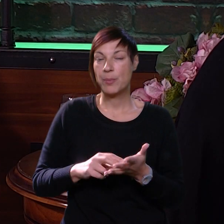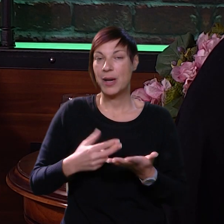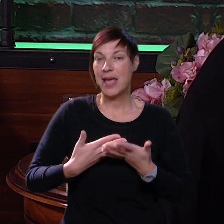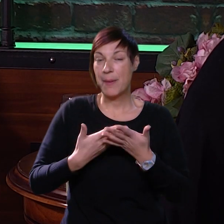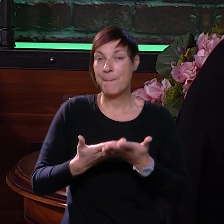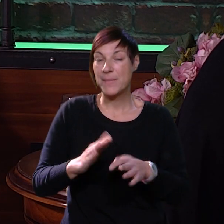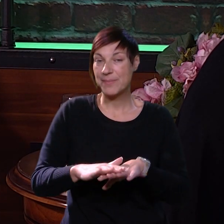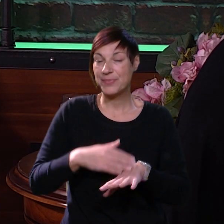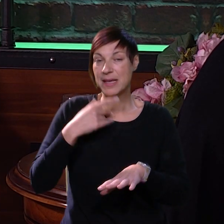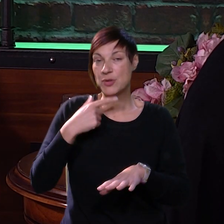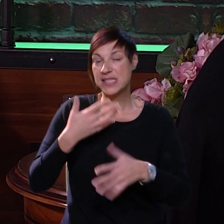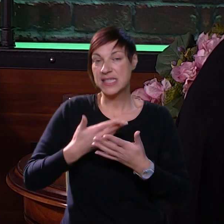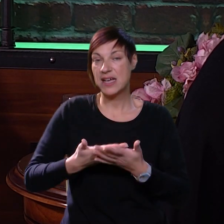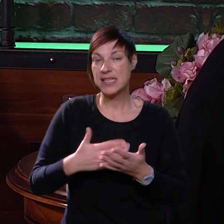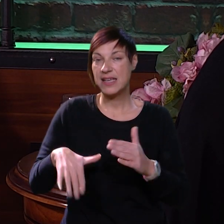neke svoje emocije,